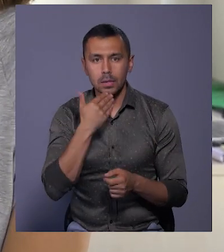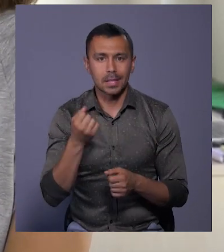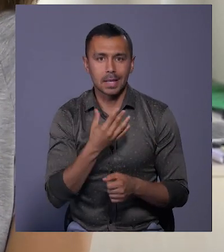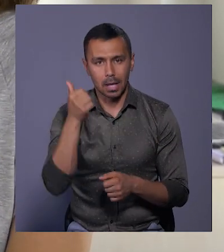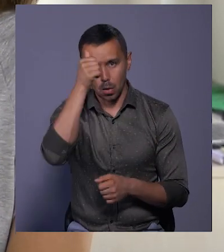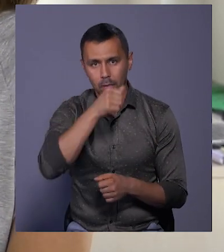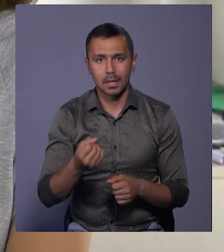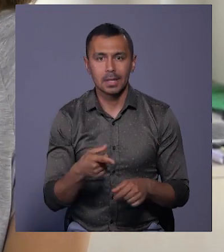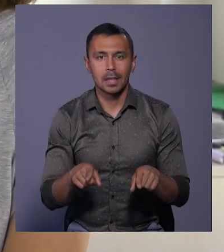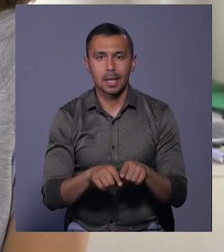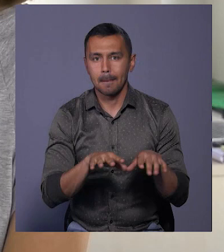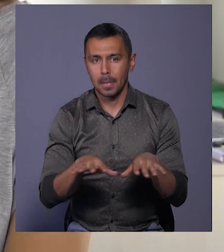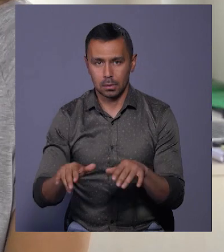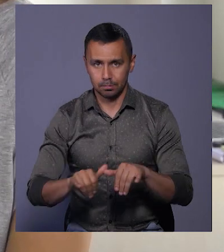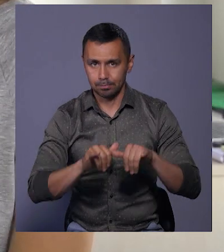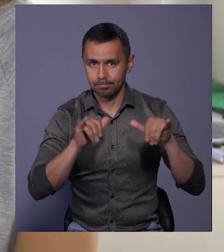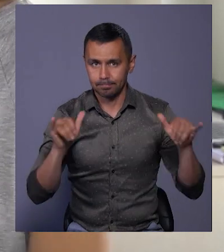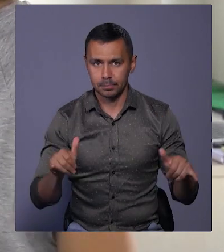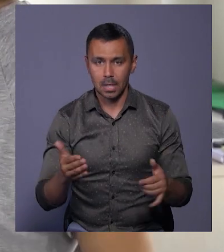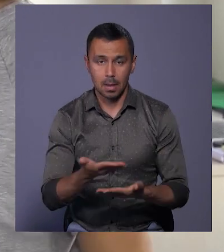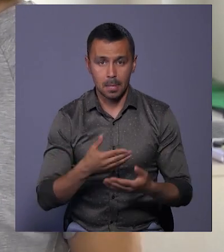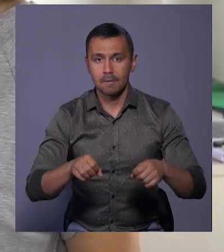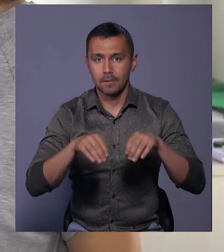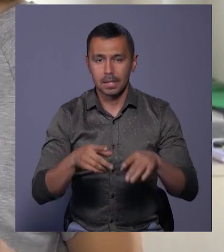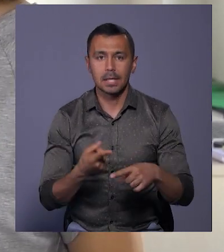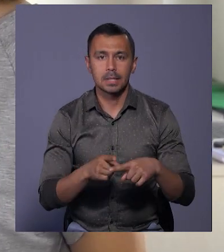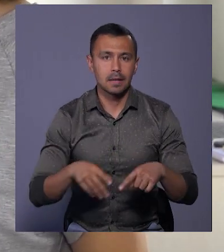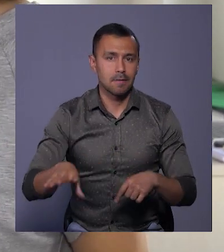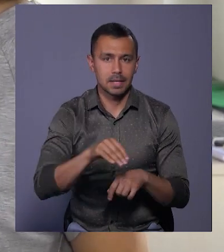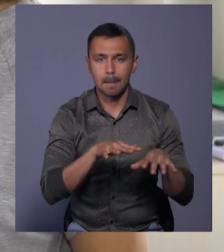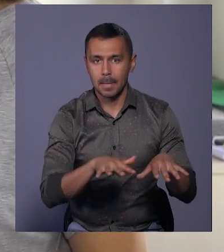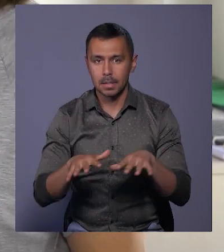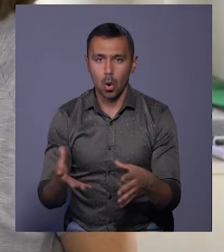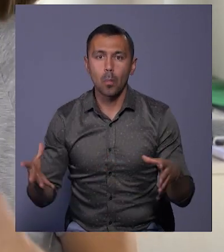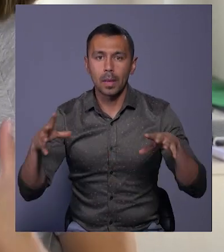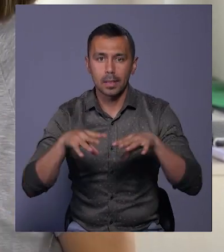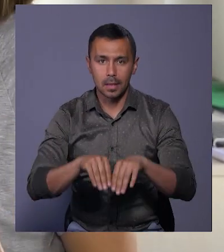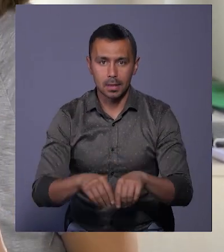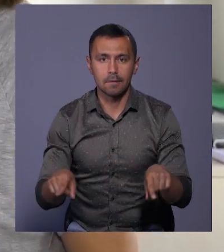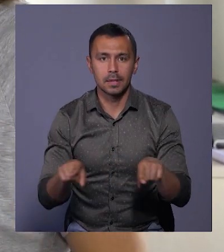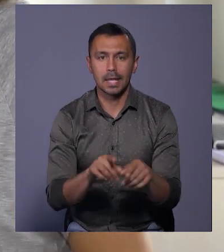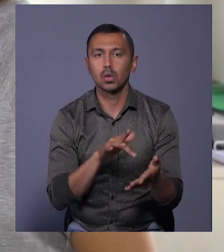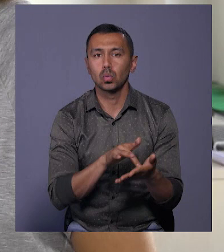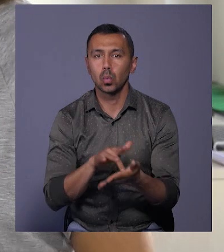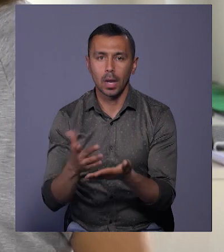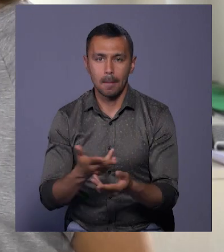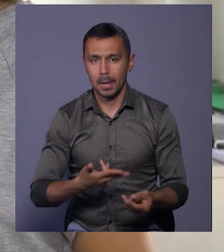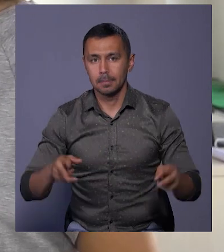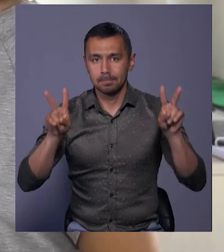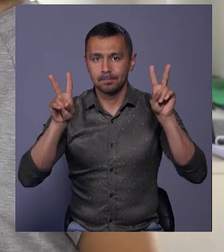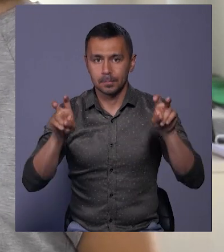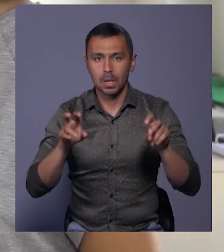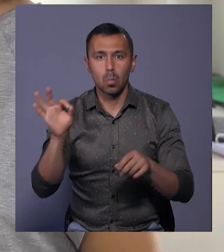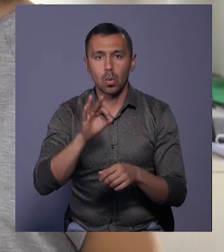років кількість таких локацій зросла. І ось ми вирішили ці всі локації об'єднати в такий тур, який ми назвали